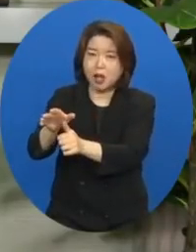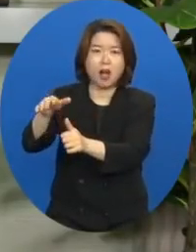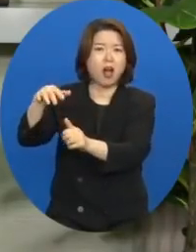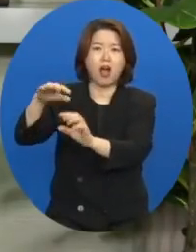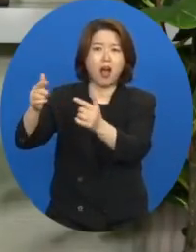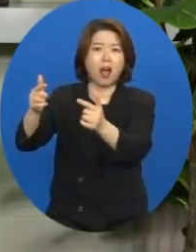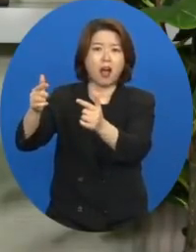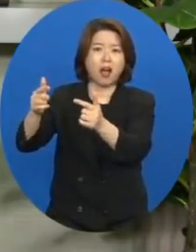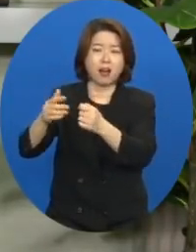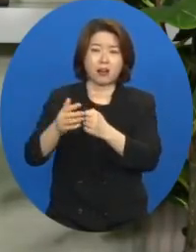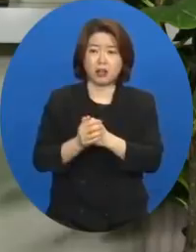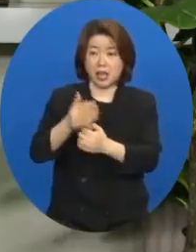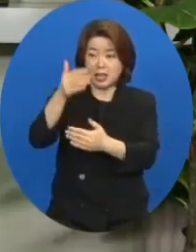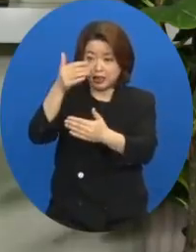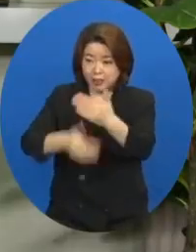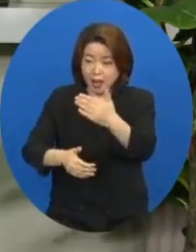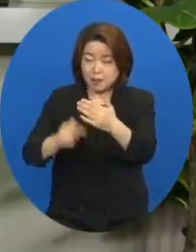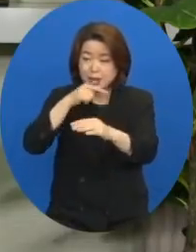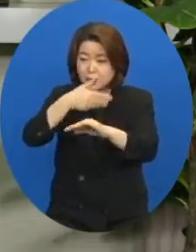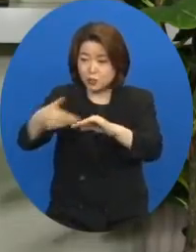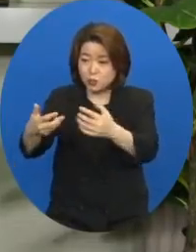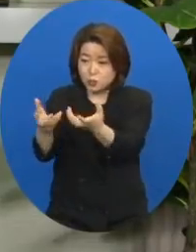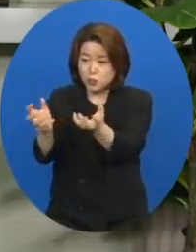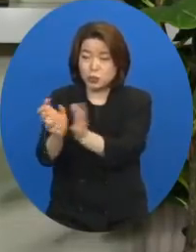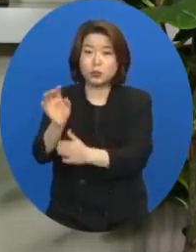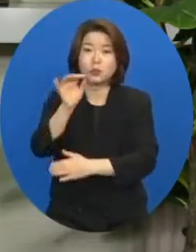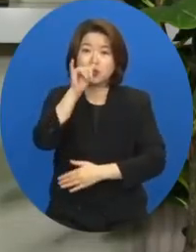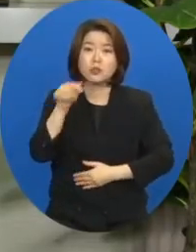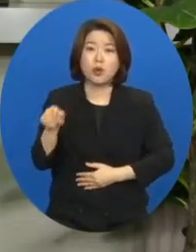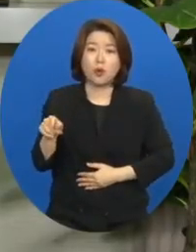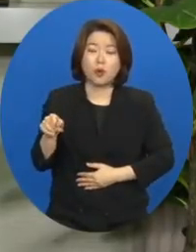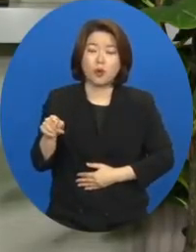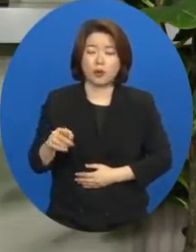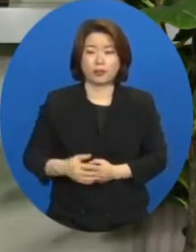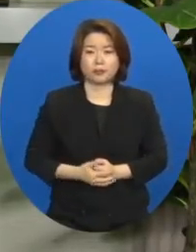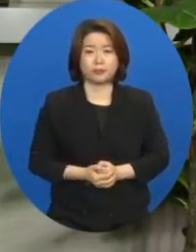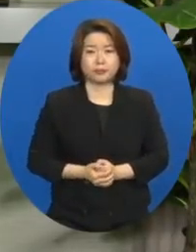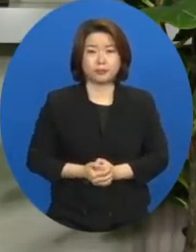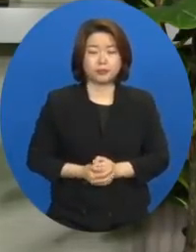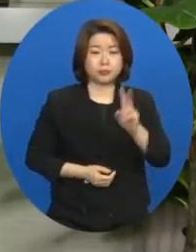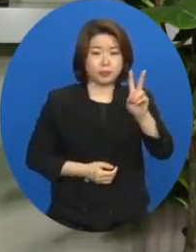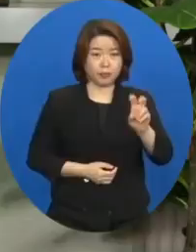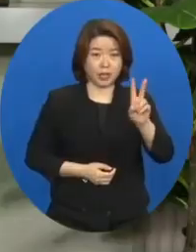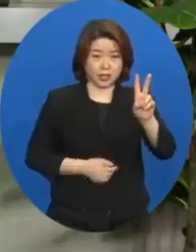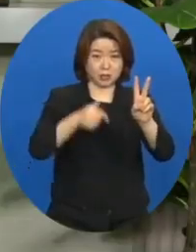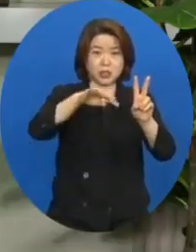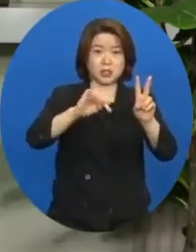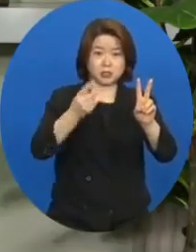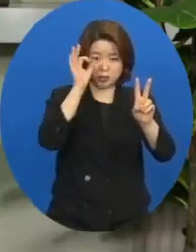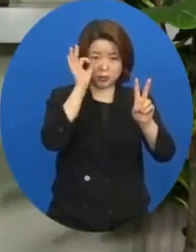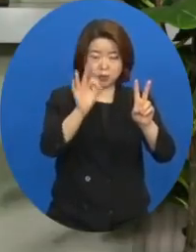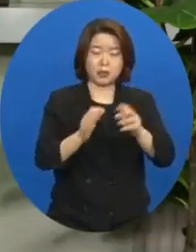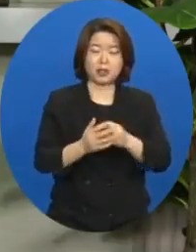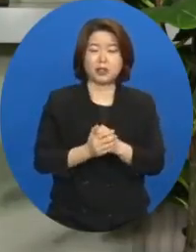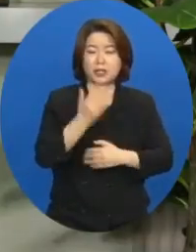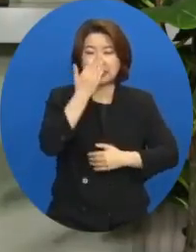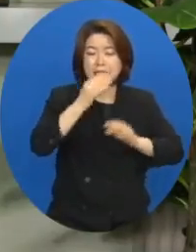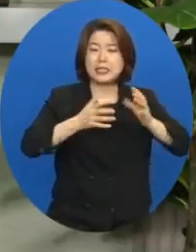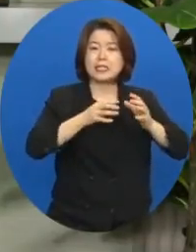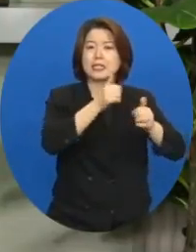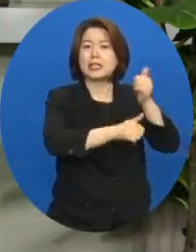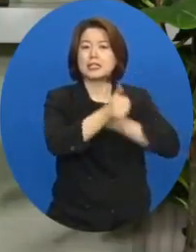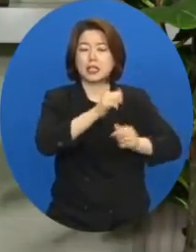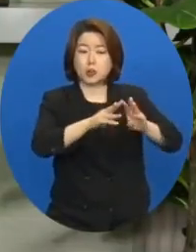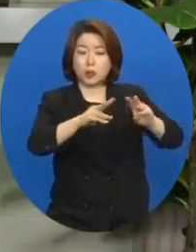것입니다. 남겨둔 족속들이 있었다는 겁니다. 22절에 보면 이스라엘